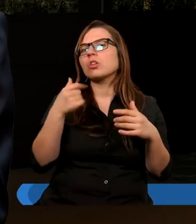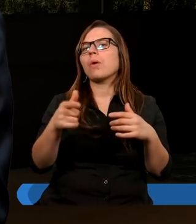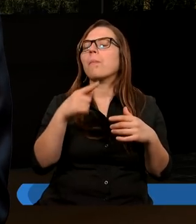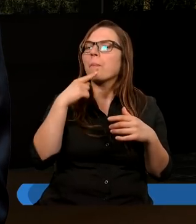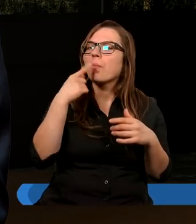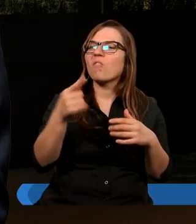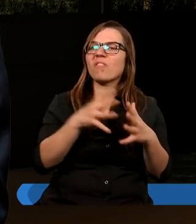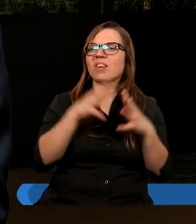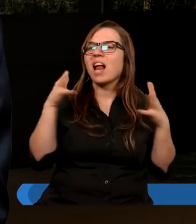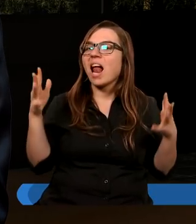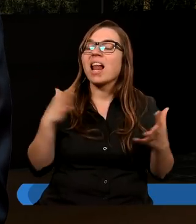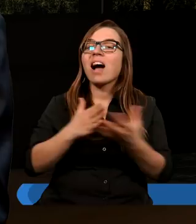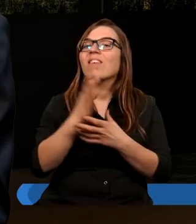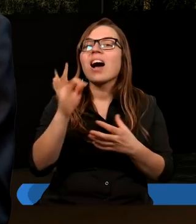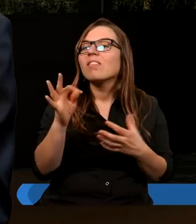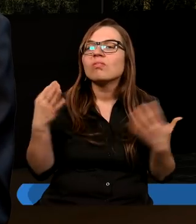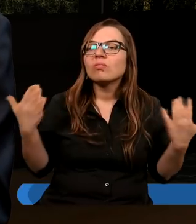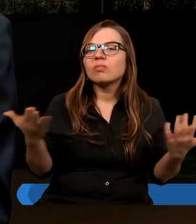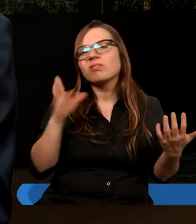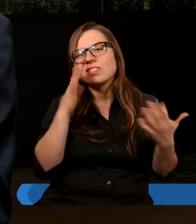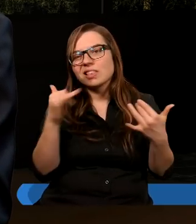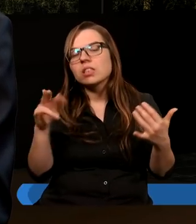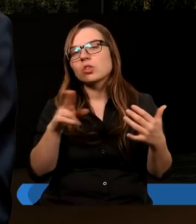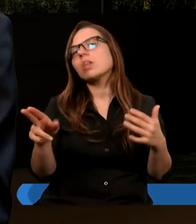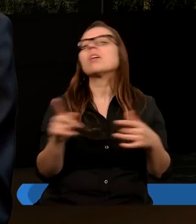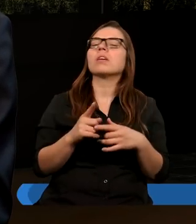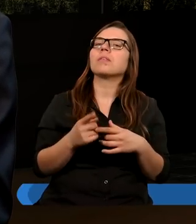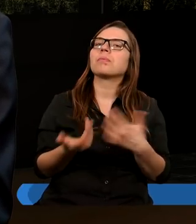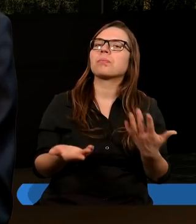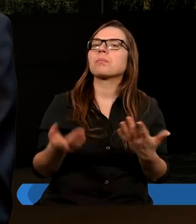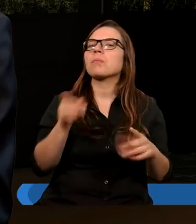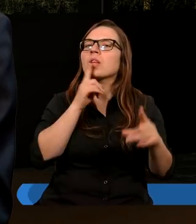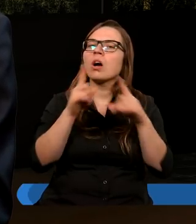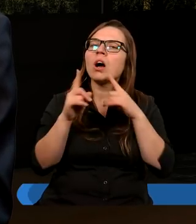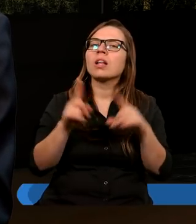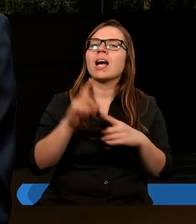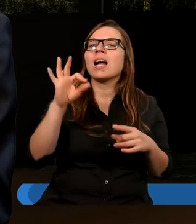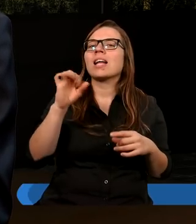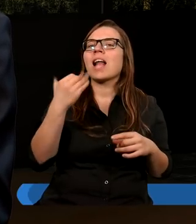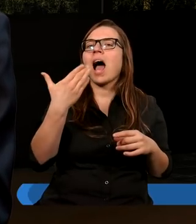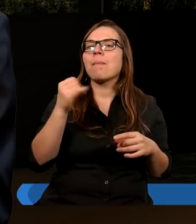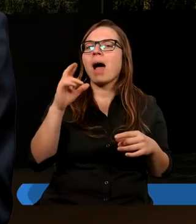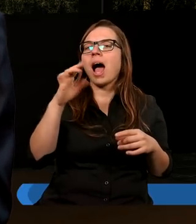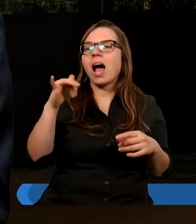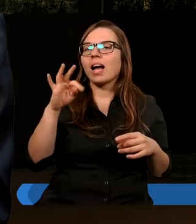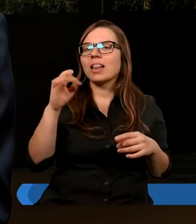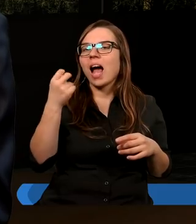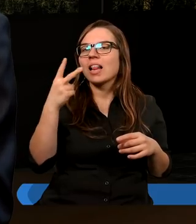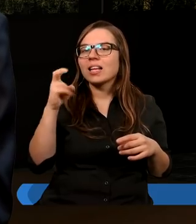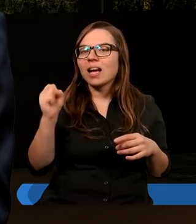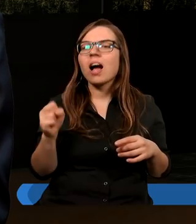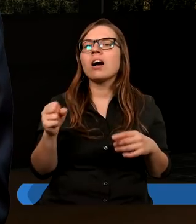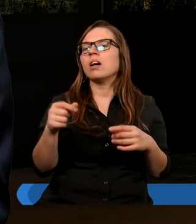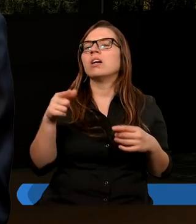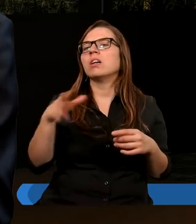wielka jest wiara twoja. I tak dalej. Rozmawiał z Samarytanką, że Żyd nawet